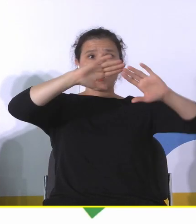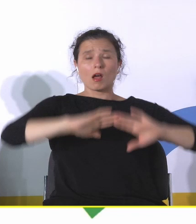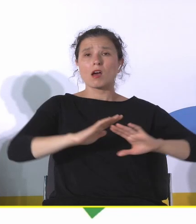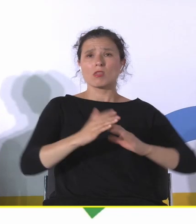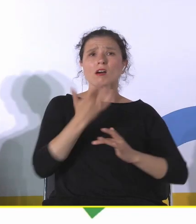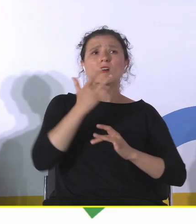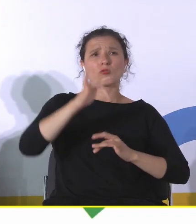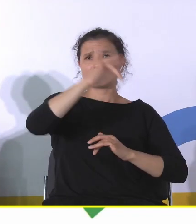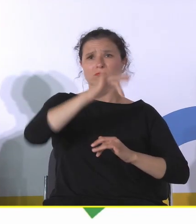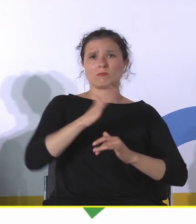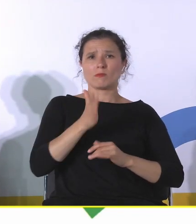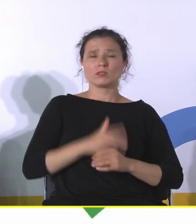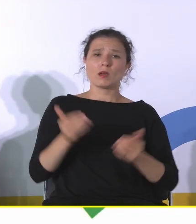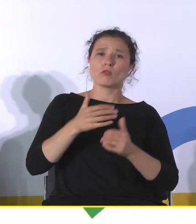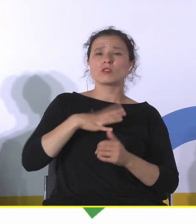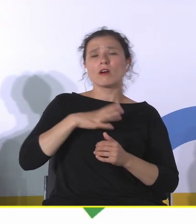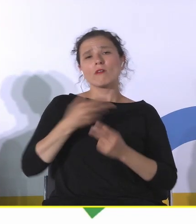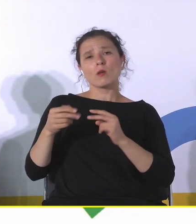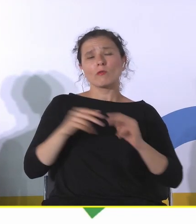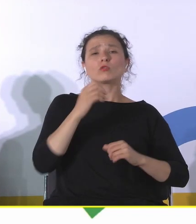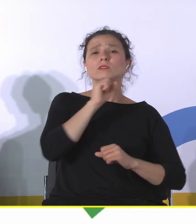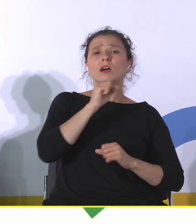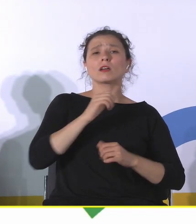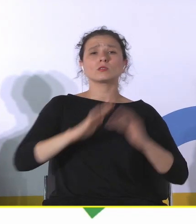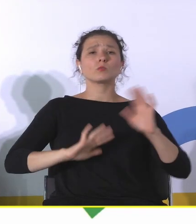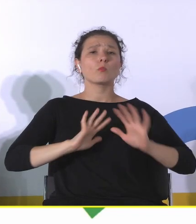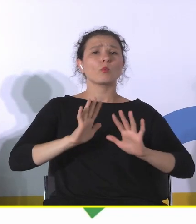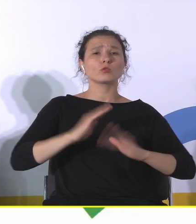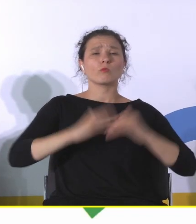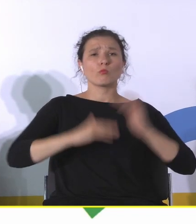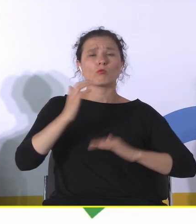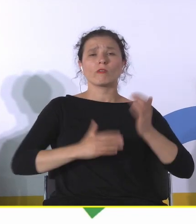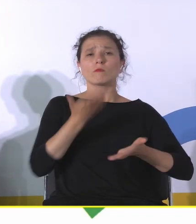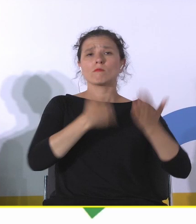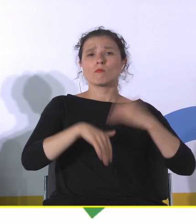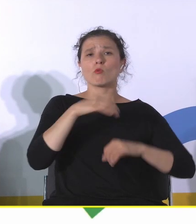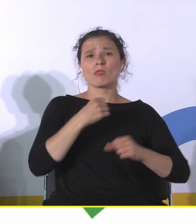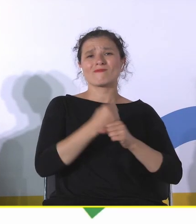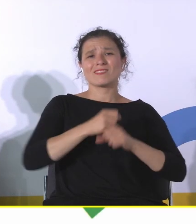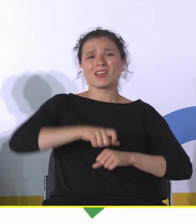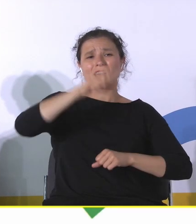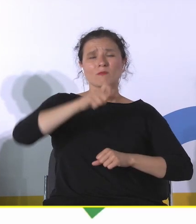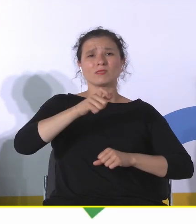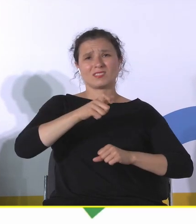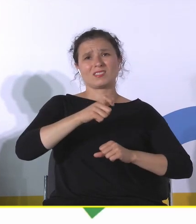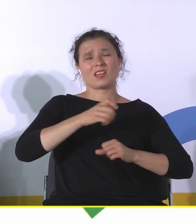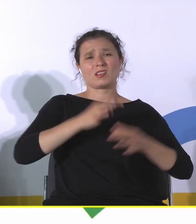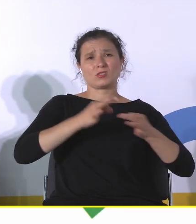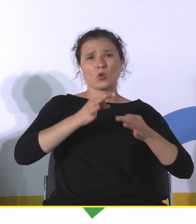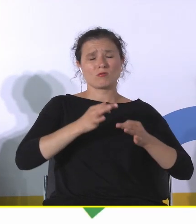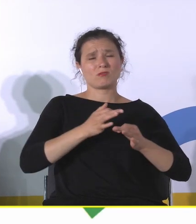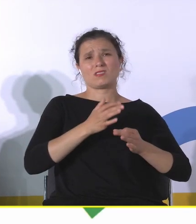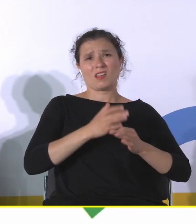i budowania i rozwiązywania pewnych kwestii, gdzie te historyczne kamienice, one funkcjonowały bez klimatyzacji, bez kilku innych